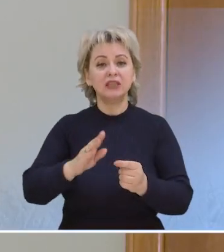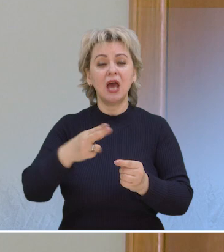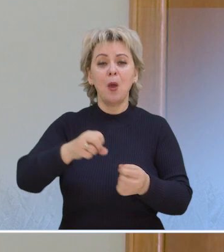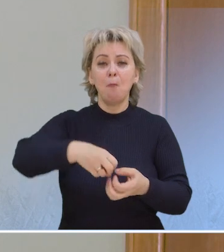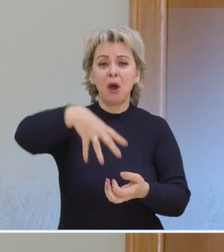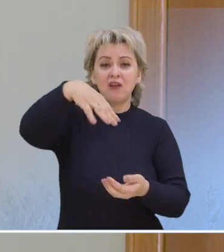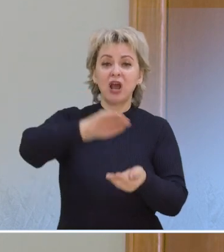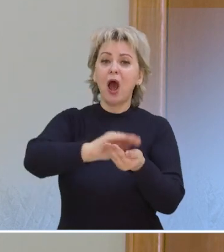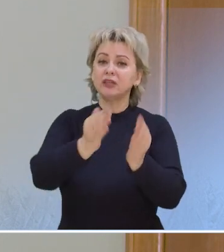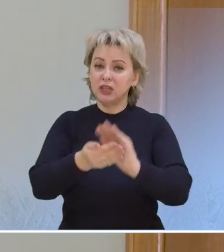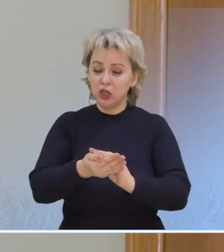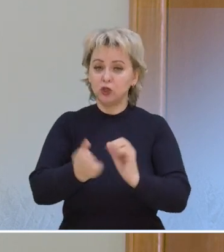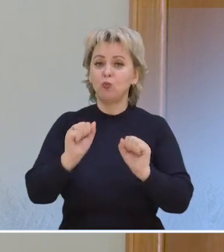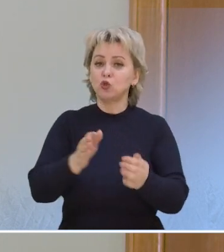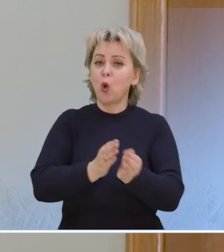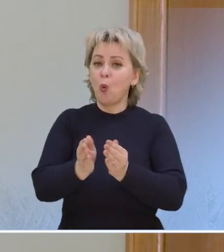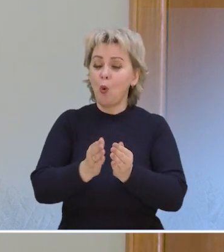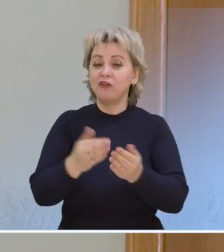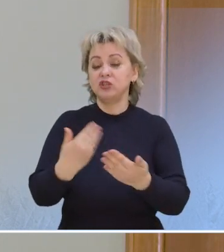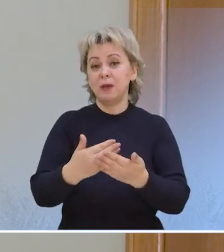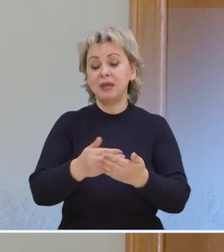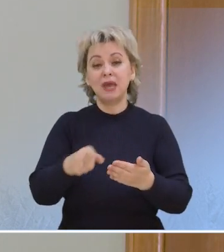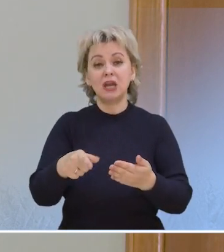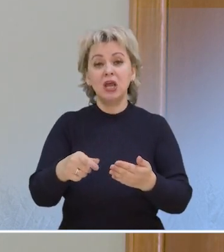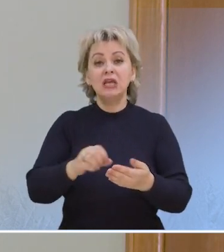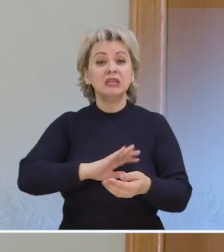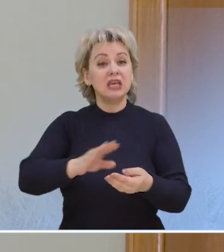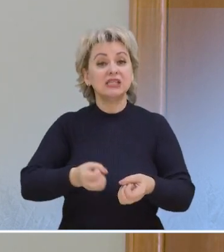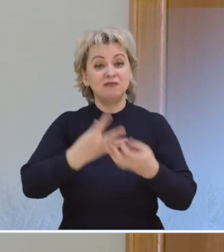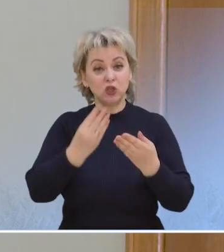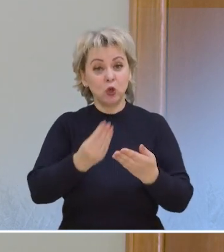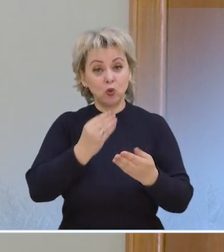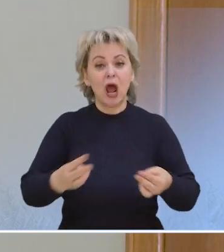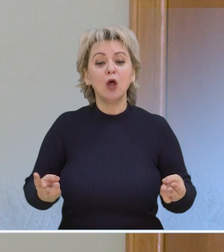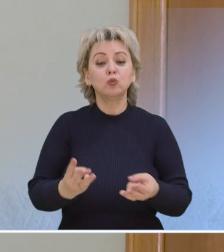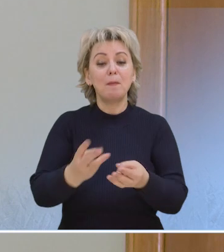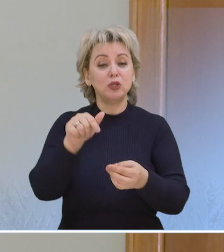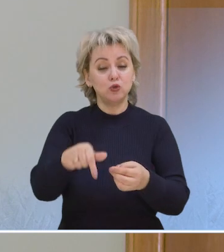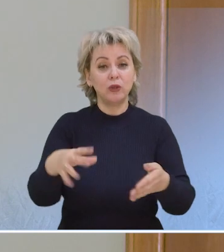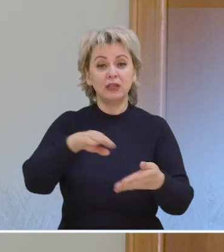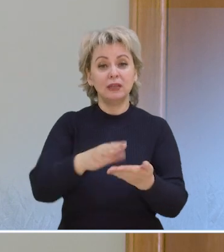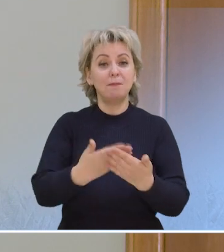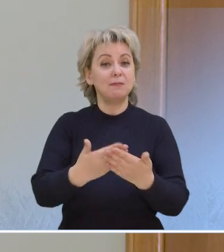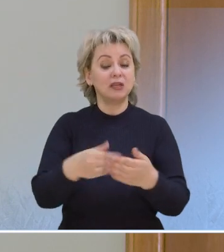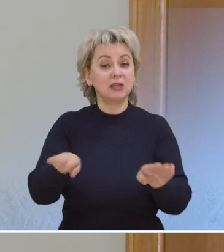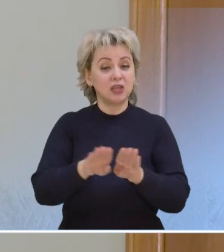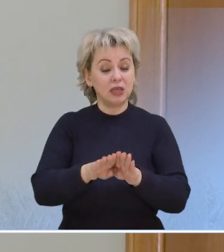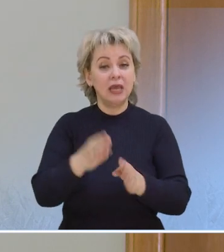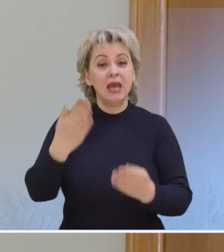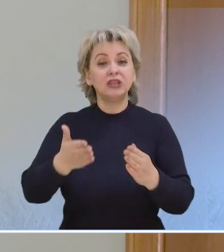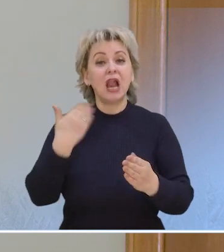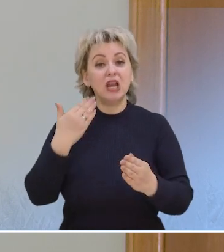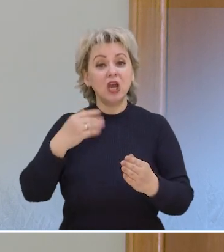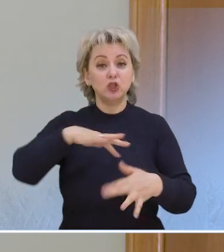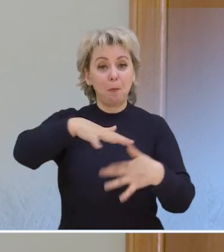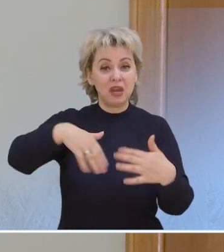в теле, это паровые котлеты. Если это овощи отдать, например, предпочтение не свежим овощам, фруктам, а тушеным, запеченным овощам, фруктам, то